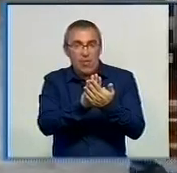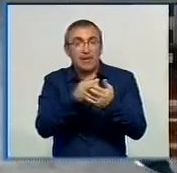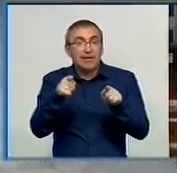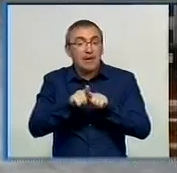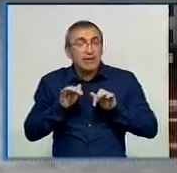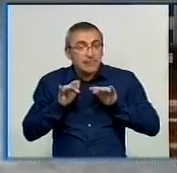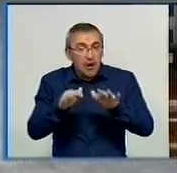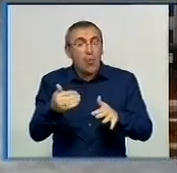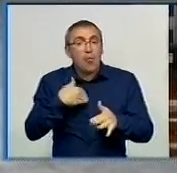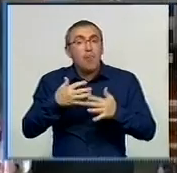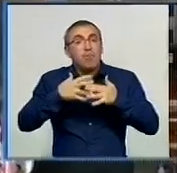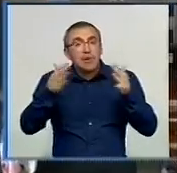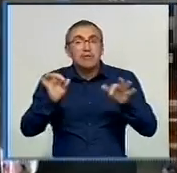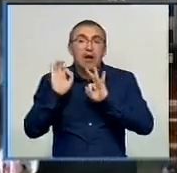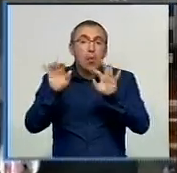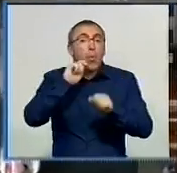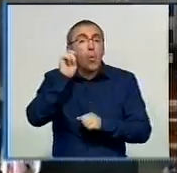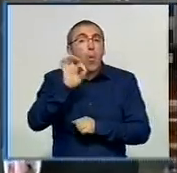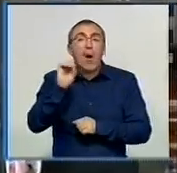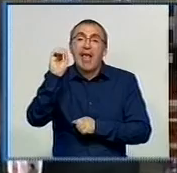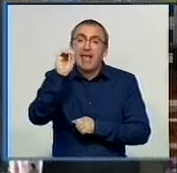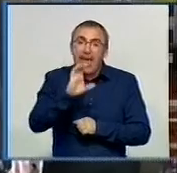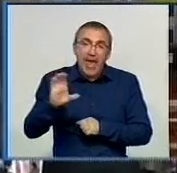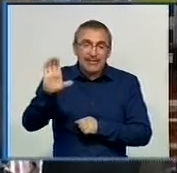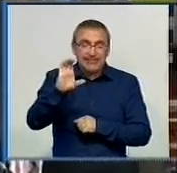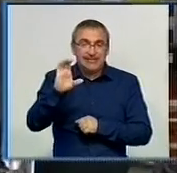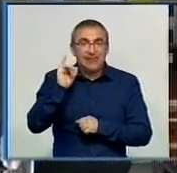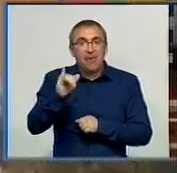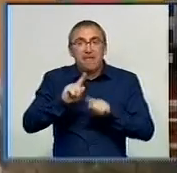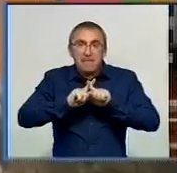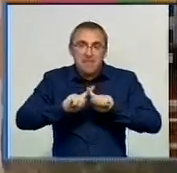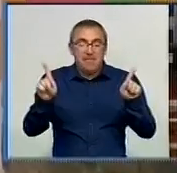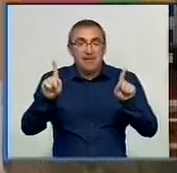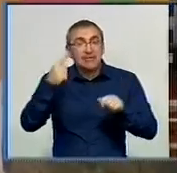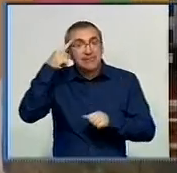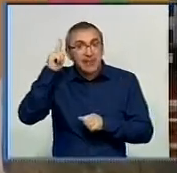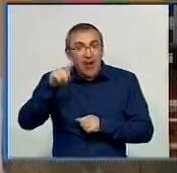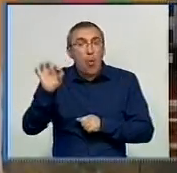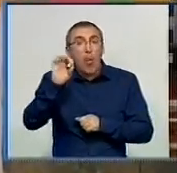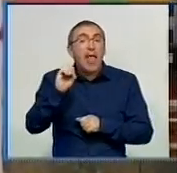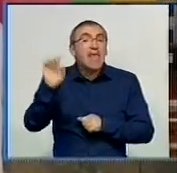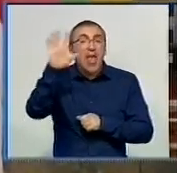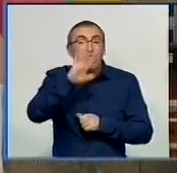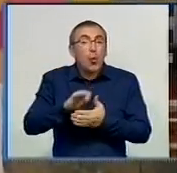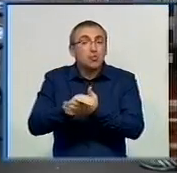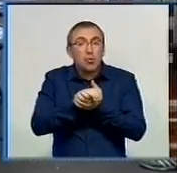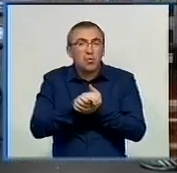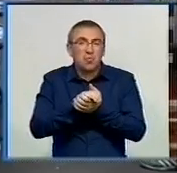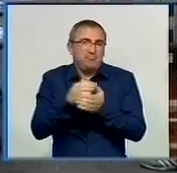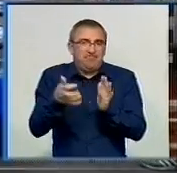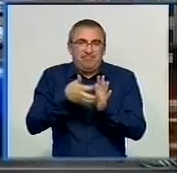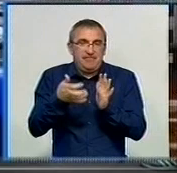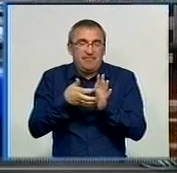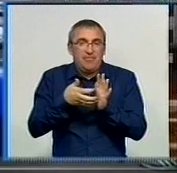заходом хочуть якнайбільше розказати українцям про ЄС в нестандартній формі, бо вважають знання громадян про Євросоюз дебільшого поверхові. Люди